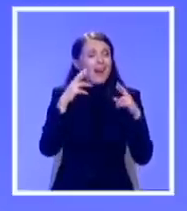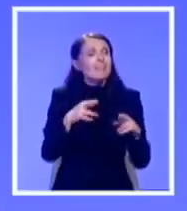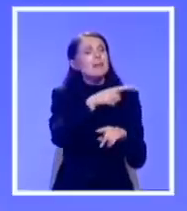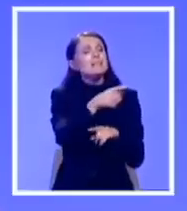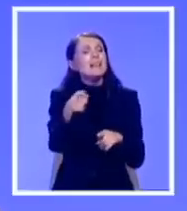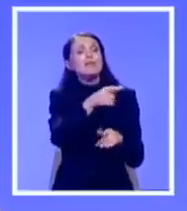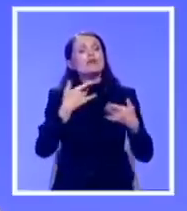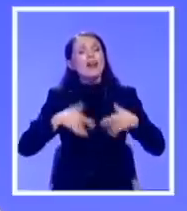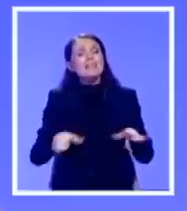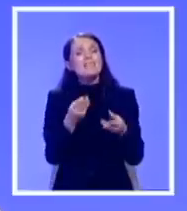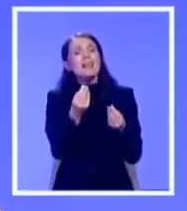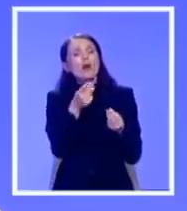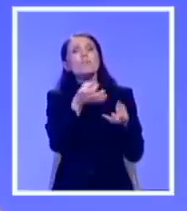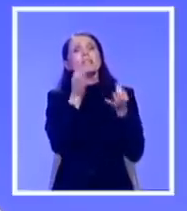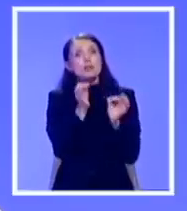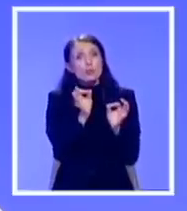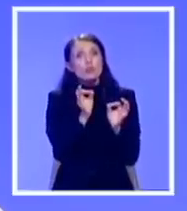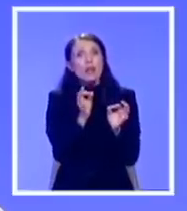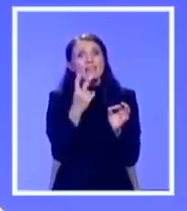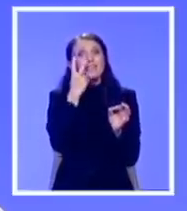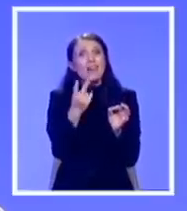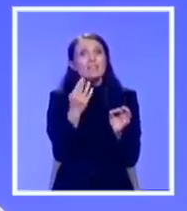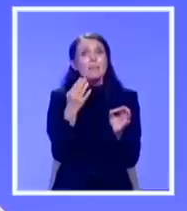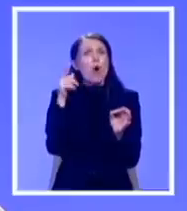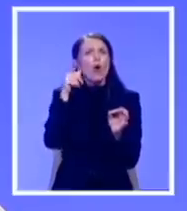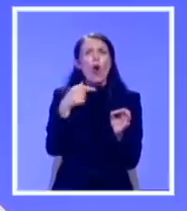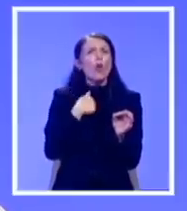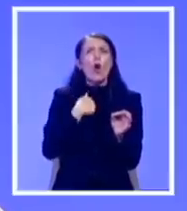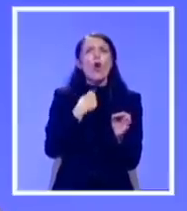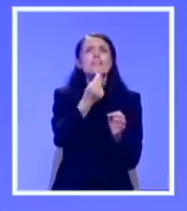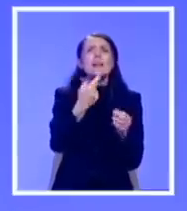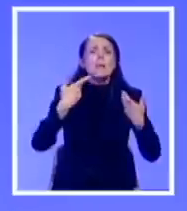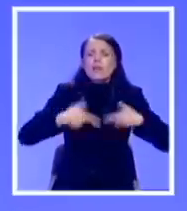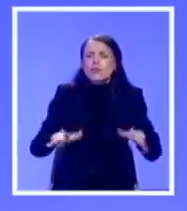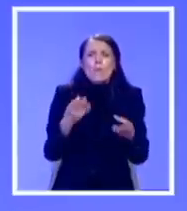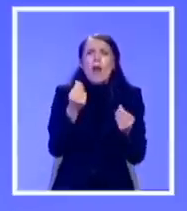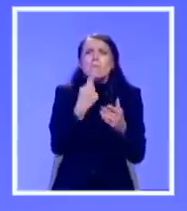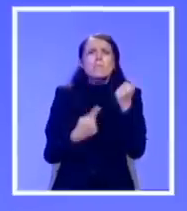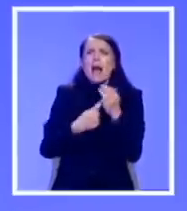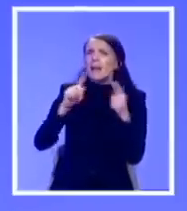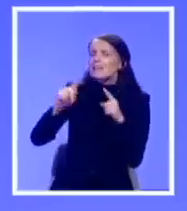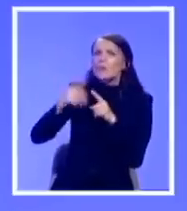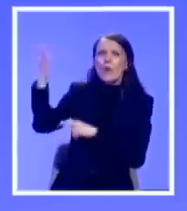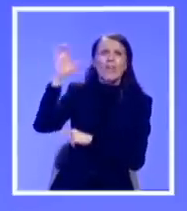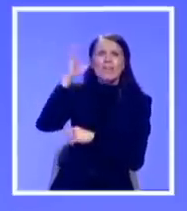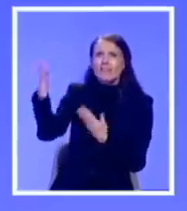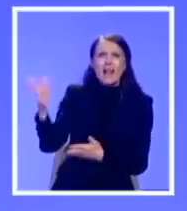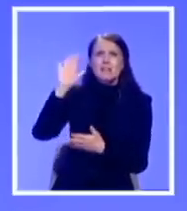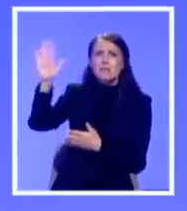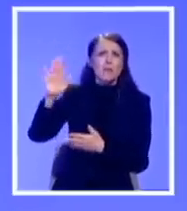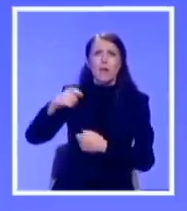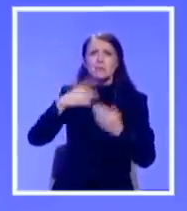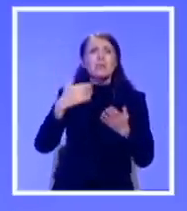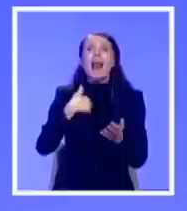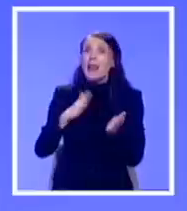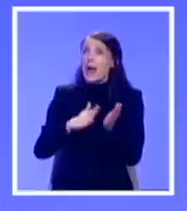koliko nas je zapravo koštao ovaj režim i njegov besravni pljačkaški način vladanja. I za koliko bi nam bile veće i plate